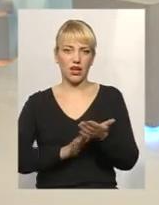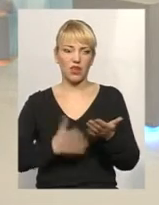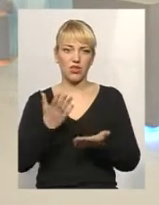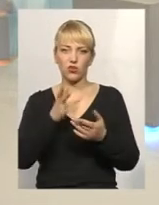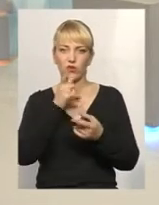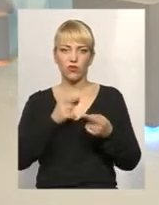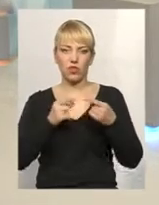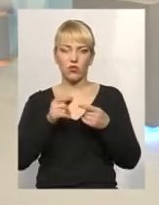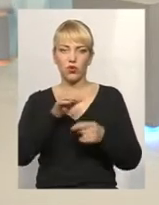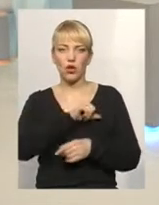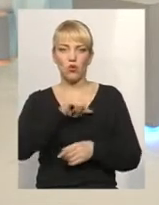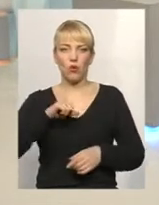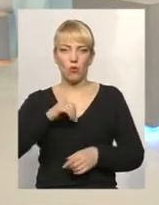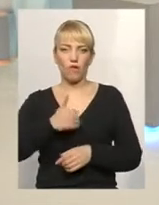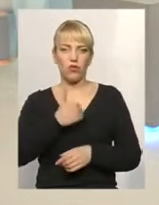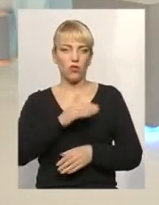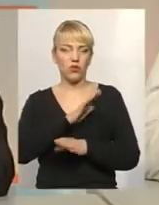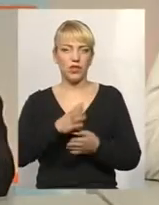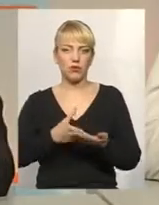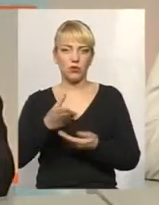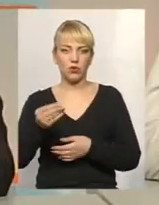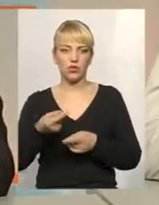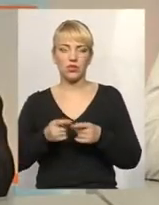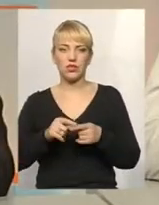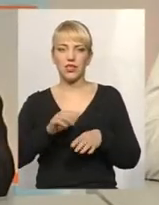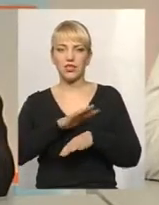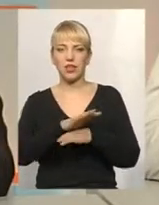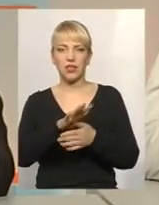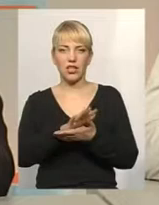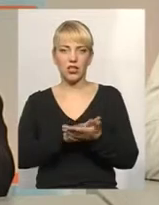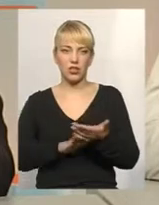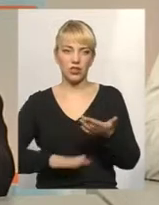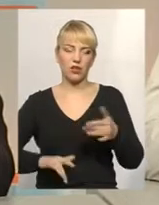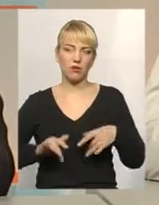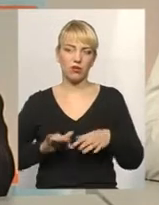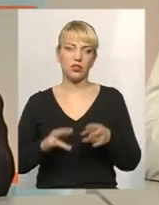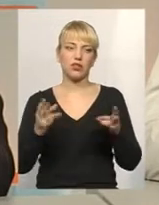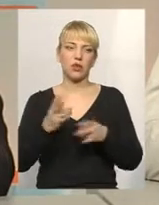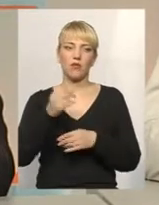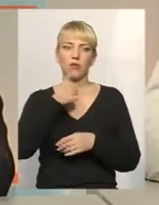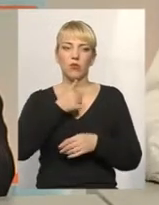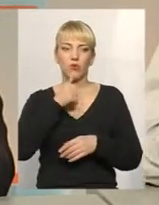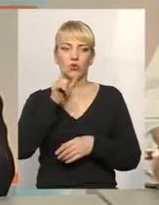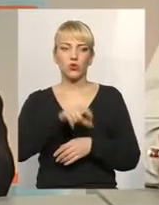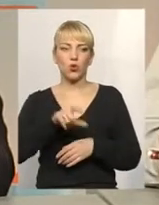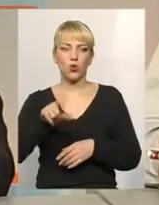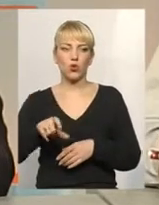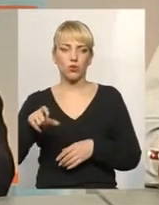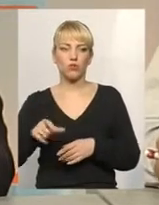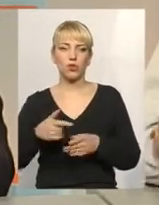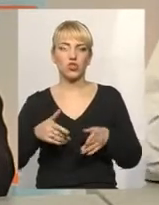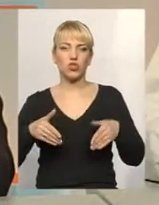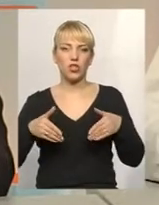вчасно добровільно не сплатить кнезки. Так, але це дуже затяжний процес. Треба пробувати з людьми шляхом